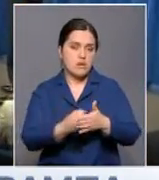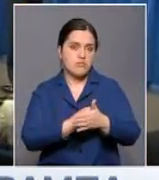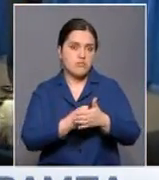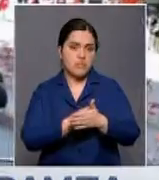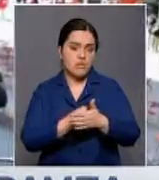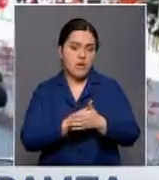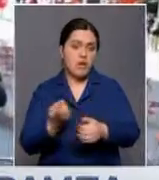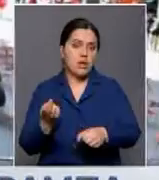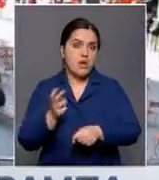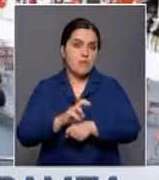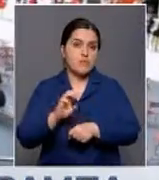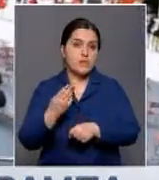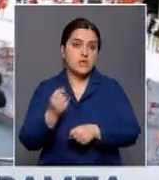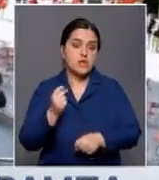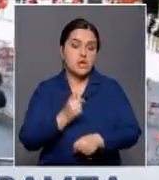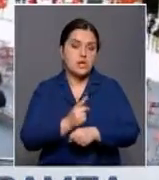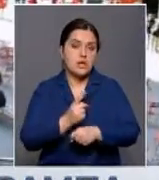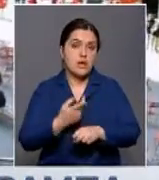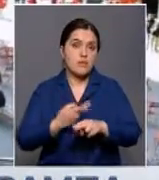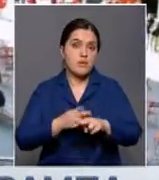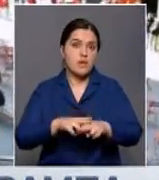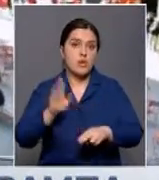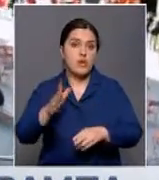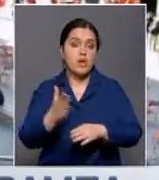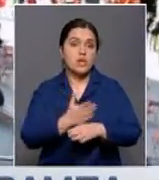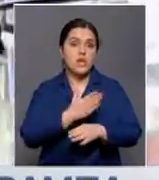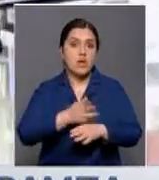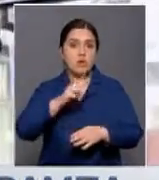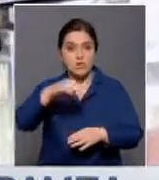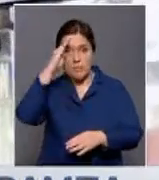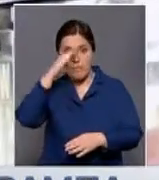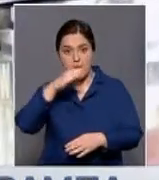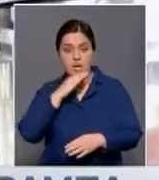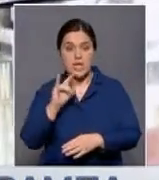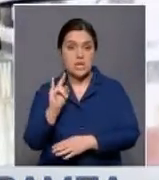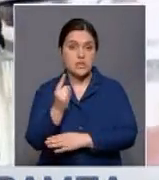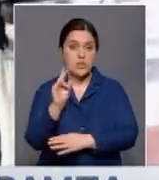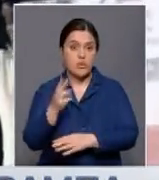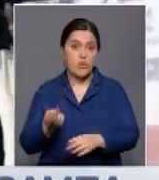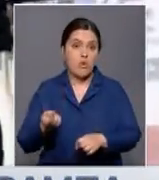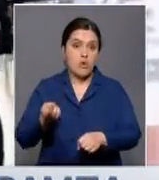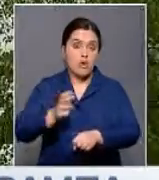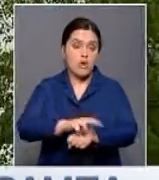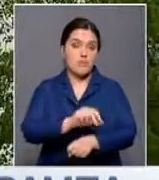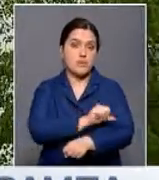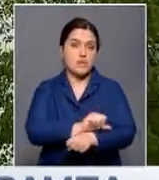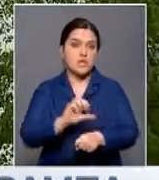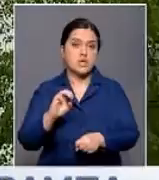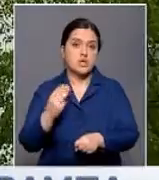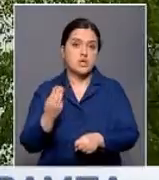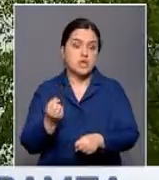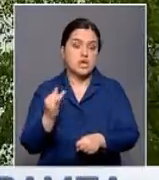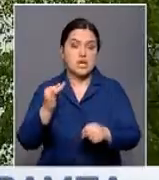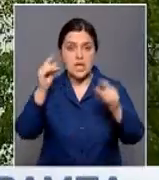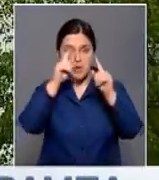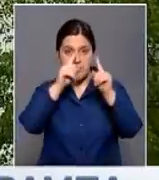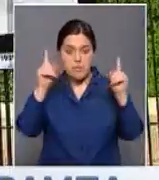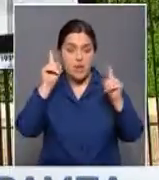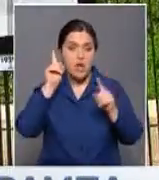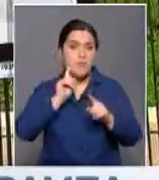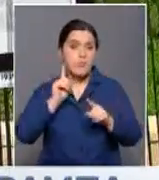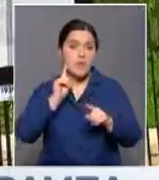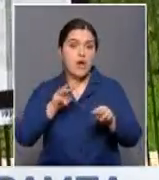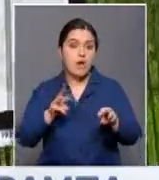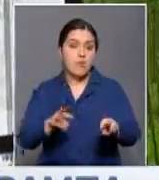американские власти, возможно, будут разделять матерей и детей, которые нелегально пересекают границу США и Мексики. Пока местное